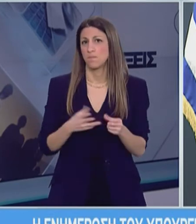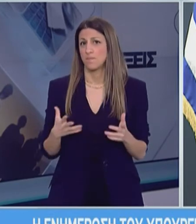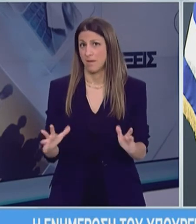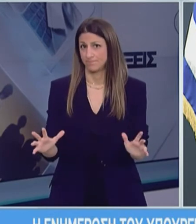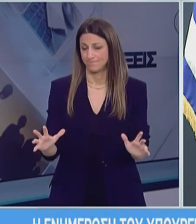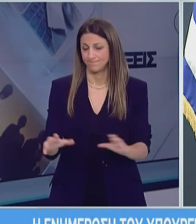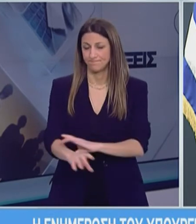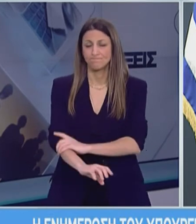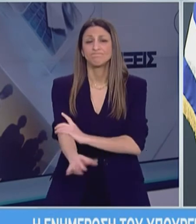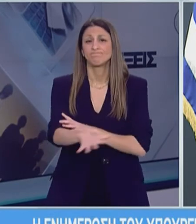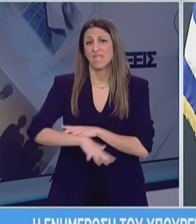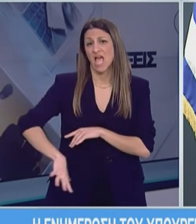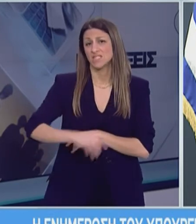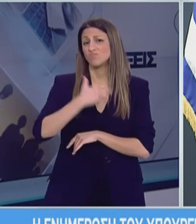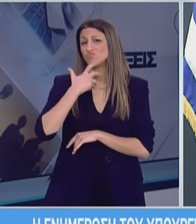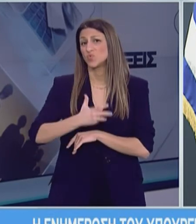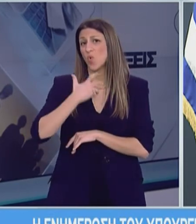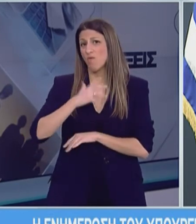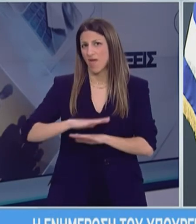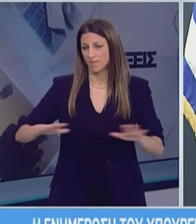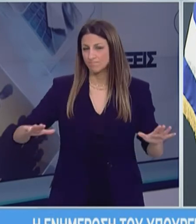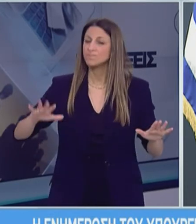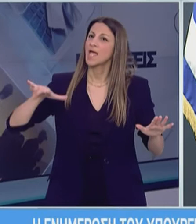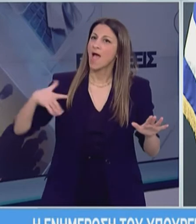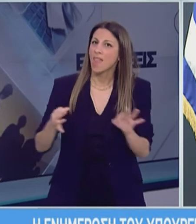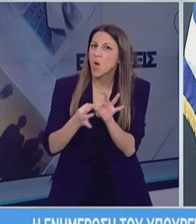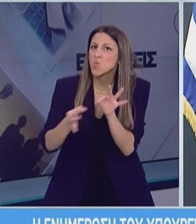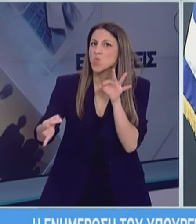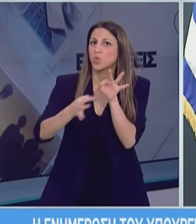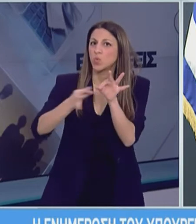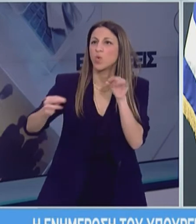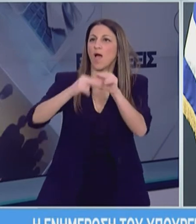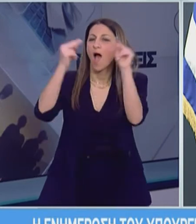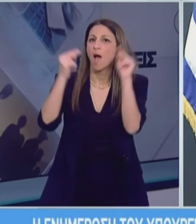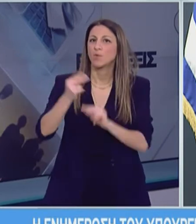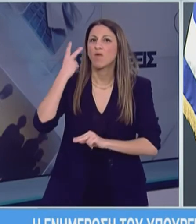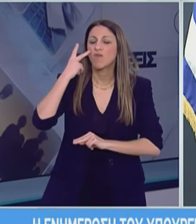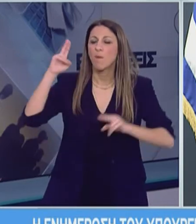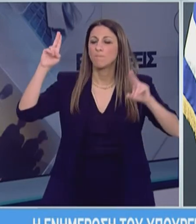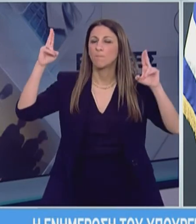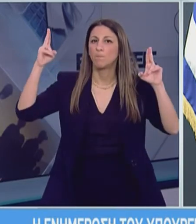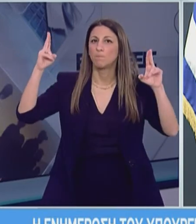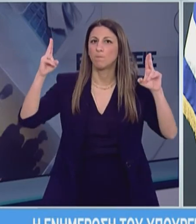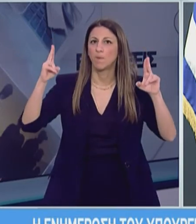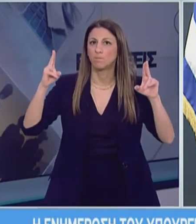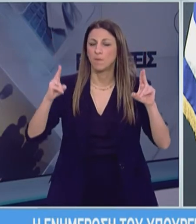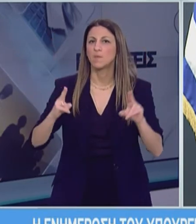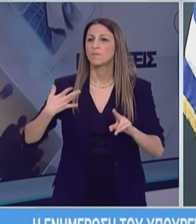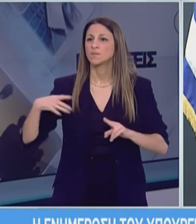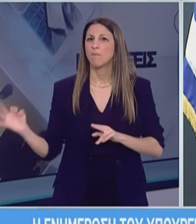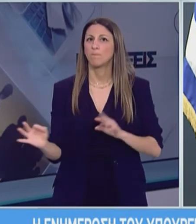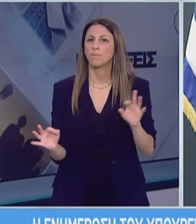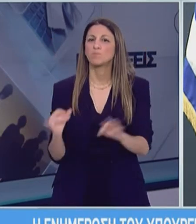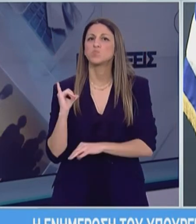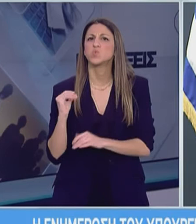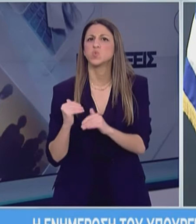Παρά τη σοβαρή κατάσταση, φαίνεται πως με τα μέτρα που λαμβάνουν οι χώρες αρχίσει σταδιακά να επιβραδύνεται ο ρυθμός αύξησης των κρούσμάτων και των νεκρών